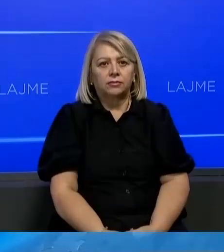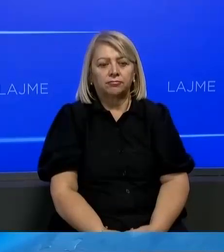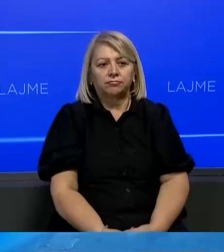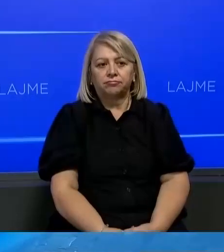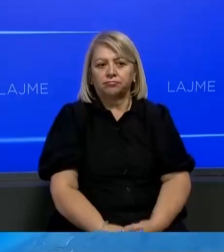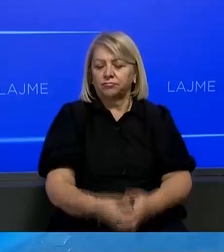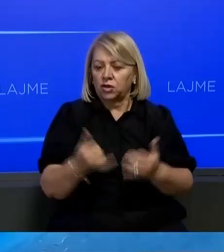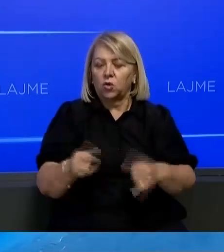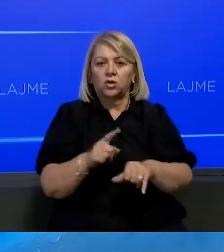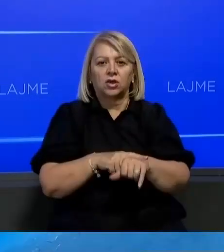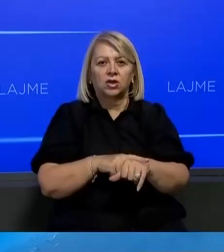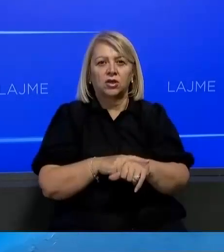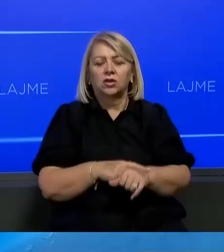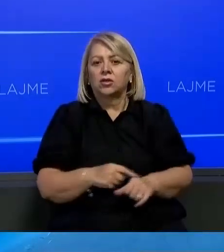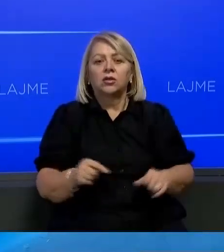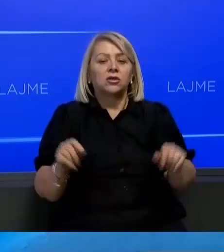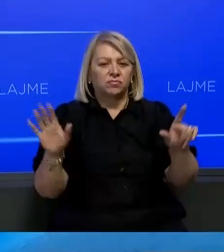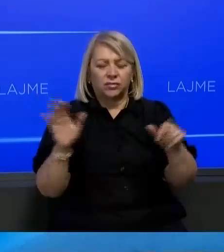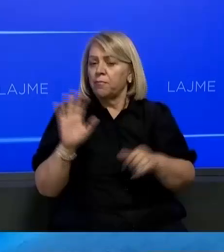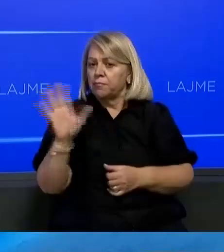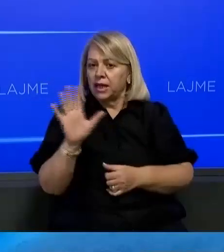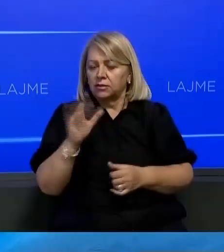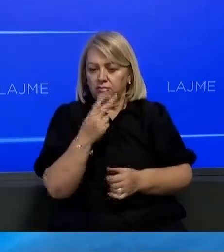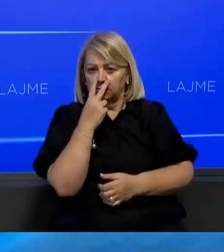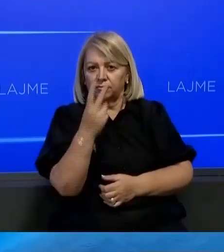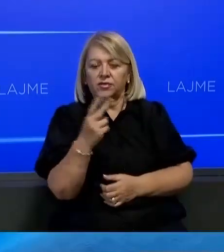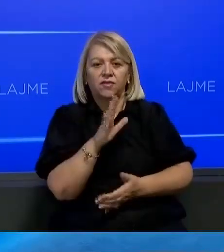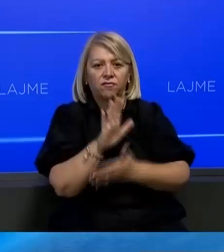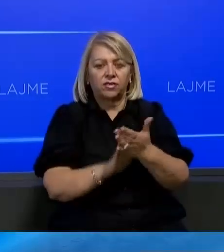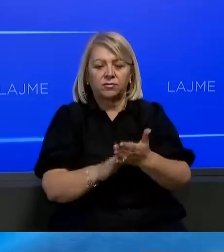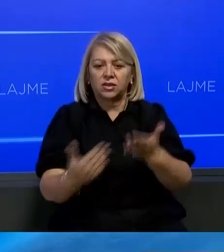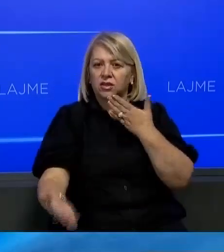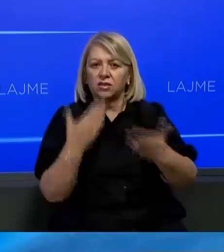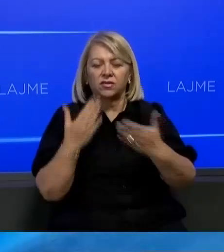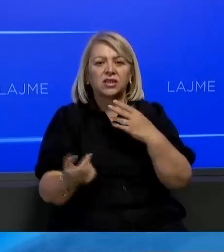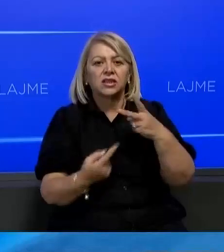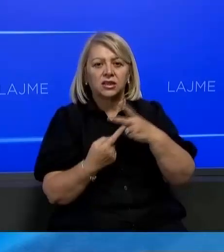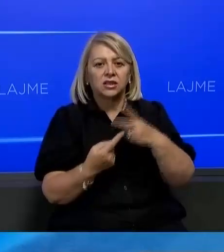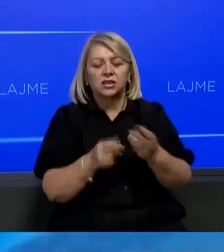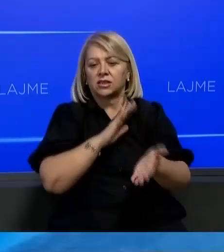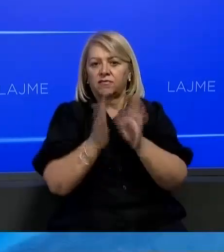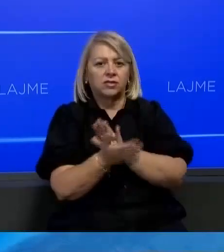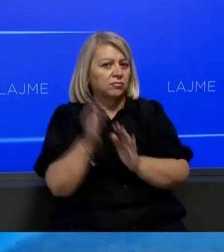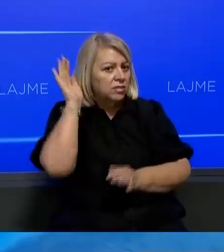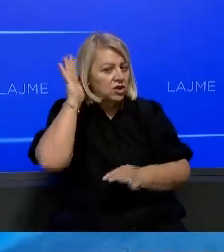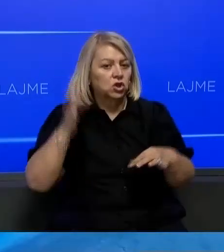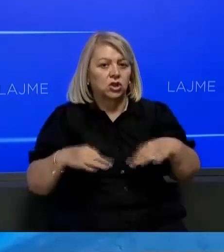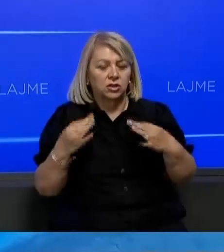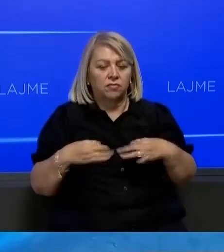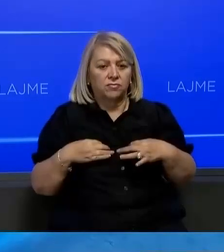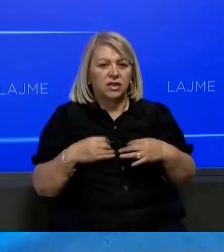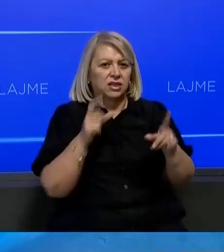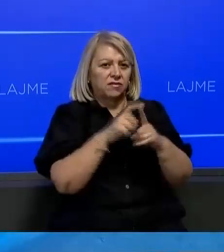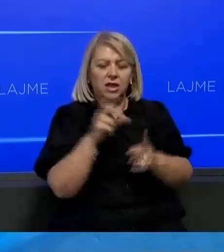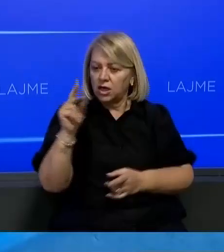Epikrish në orën 17.7. ndërruar shikues ishte para parë që të niste një konferencë për media e zëmëns ministrës shëndecis Dafina